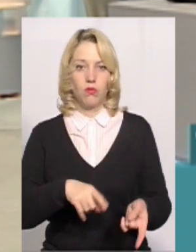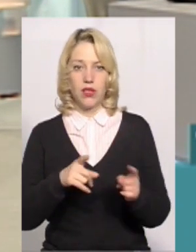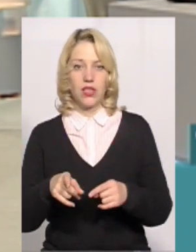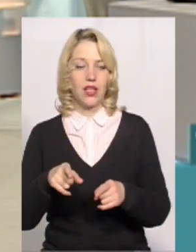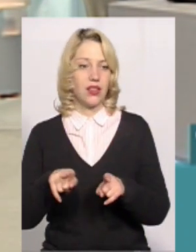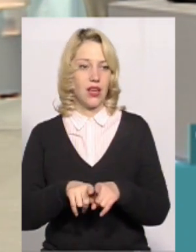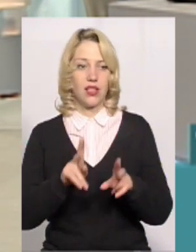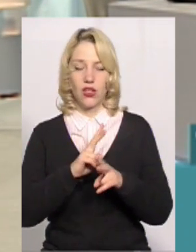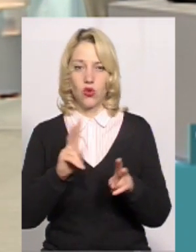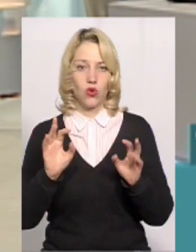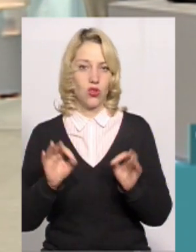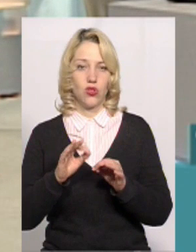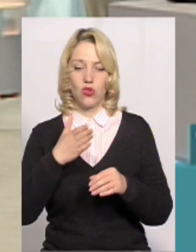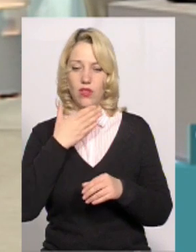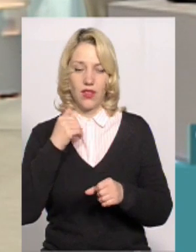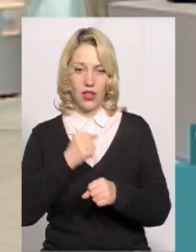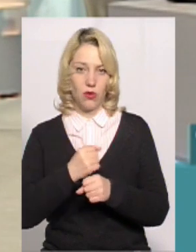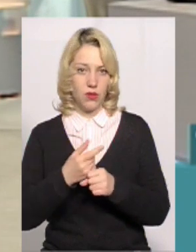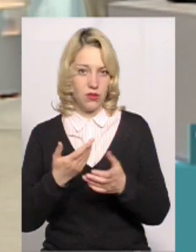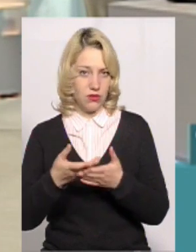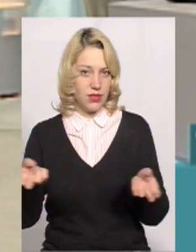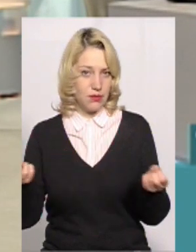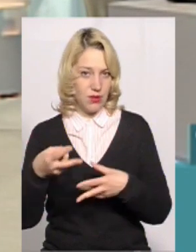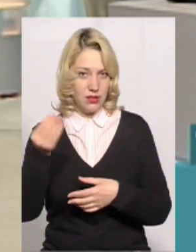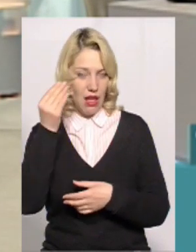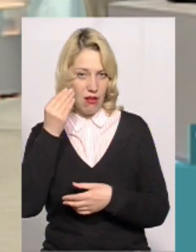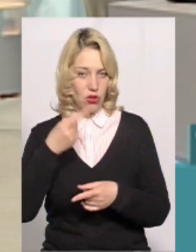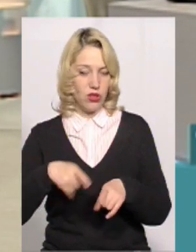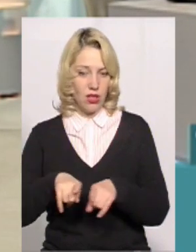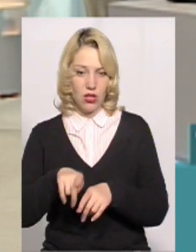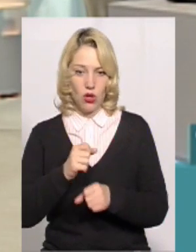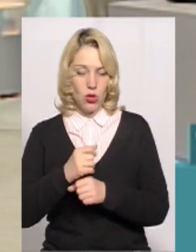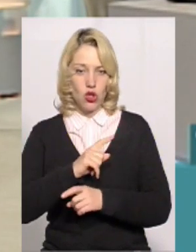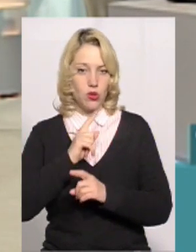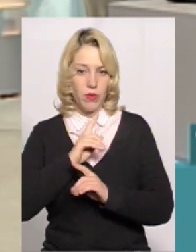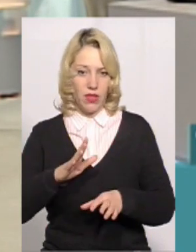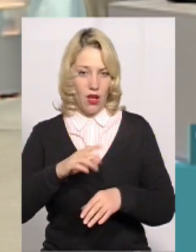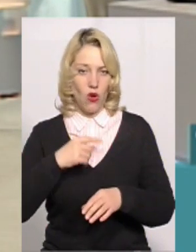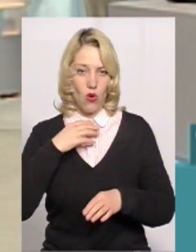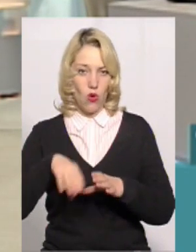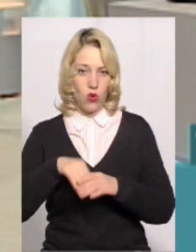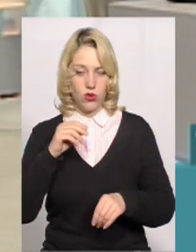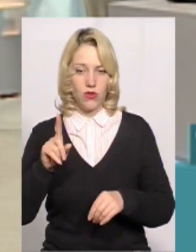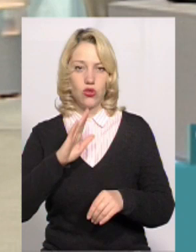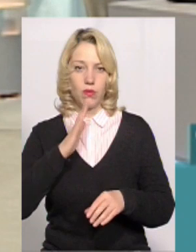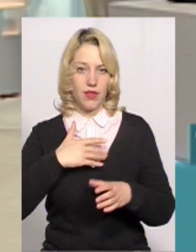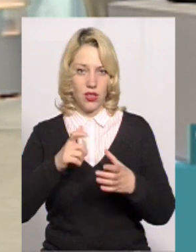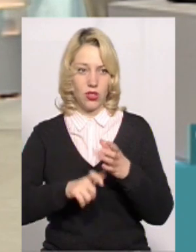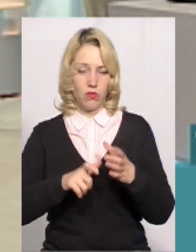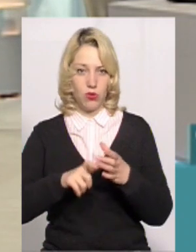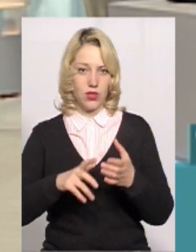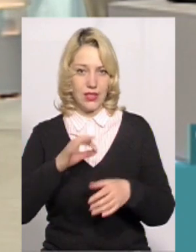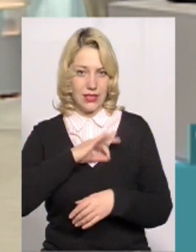і так і ніхто нічого не робить. Чому спеціально так роблять, щоб ми не проголосували наші бюлетні, що